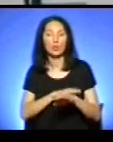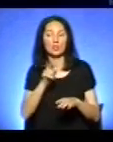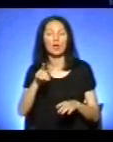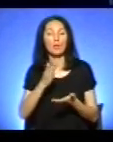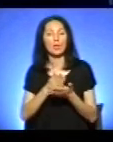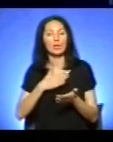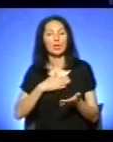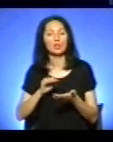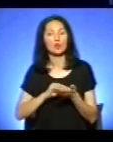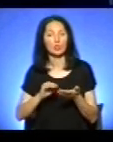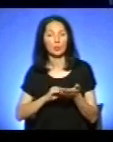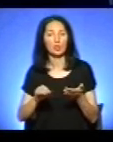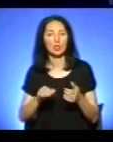Буденчук.